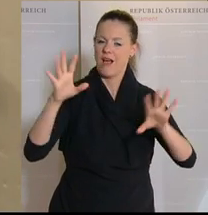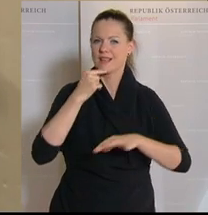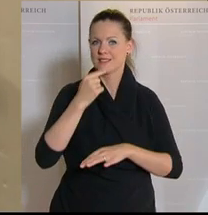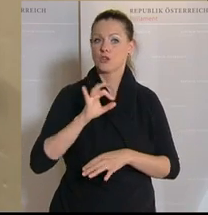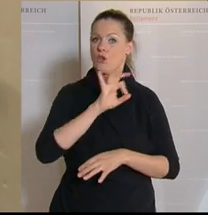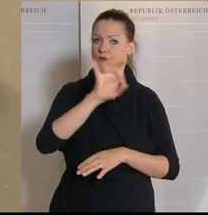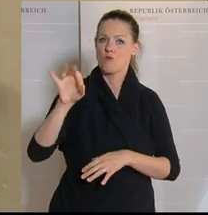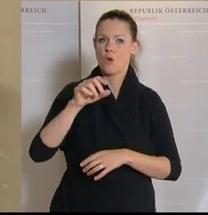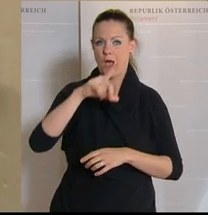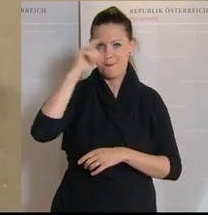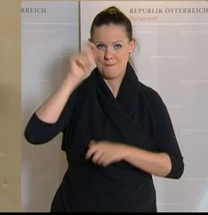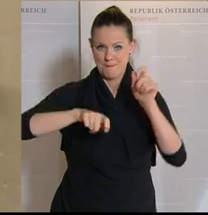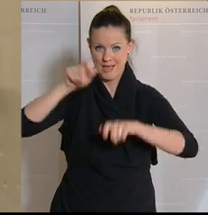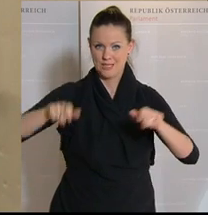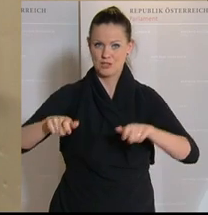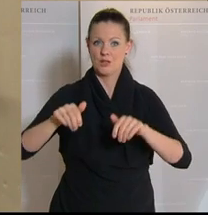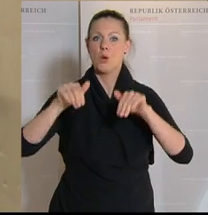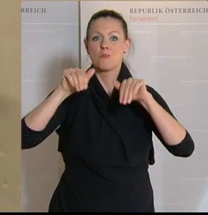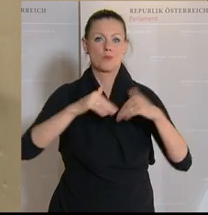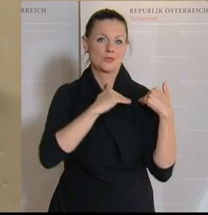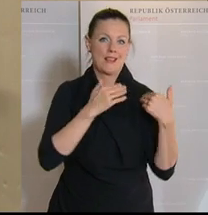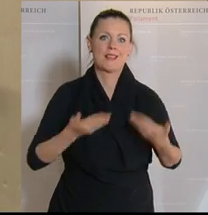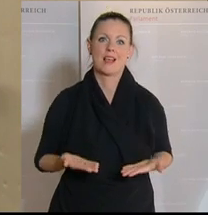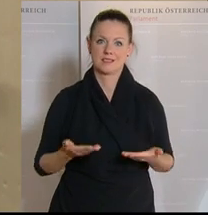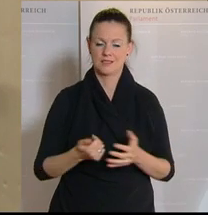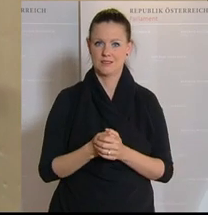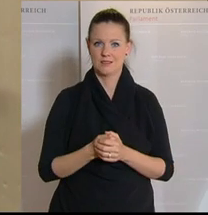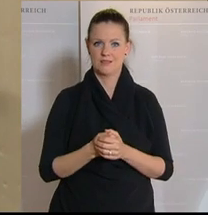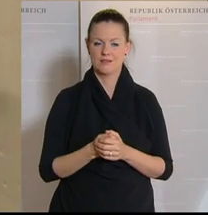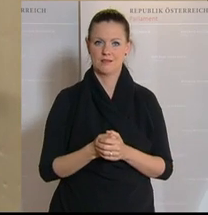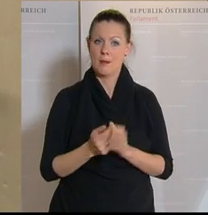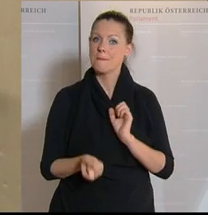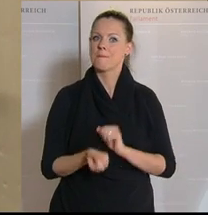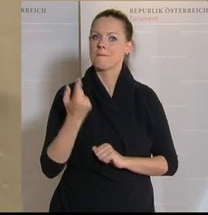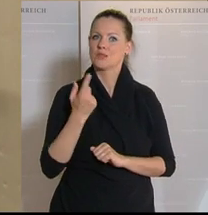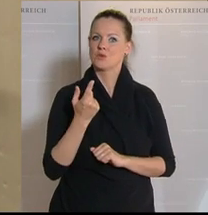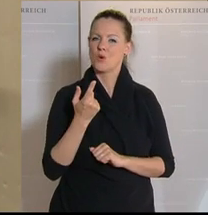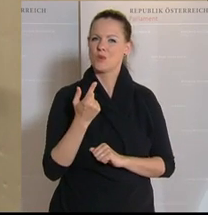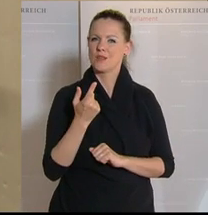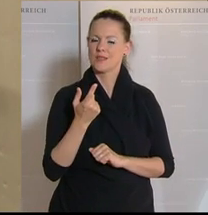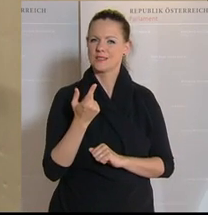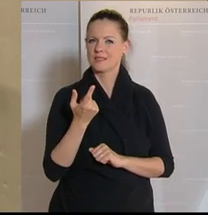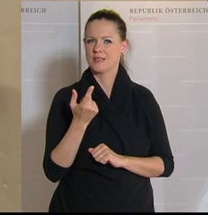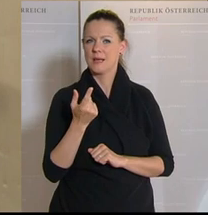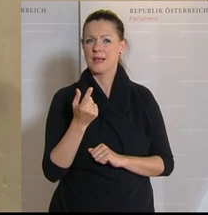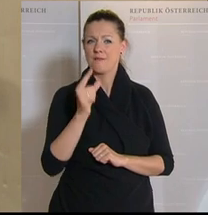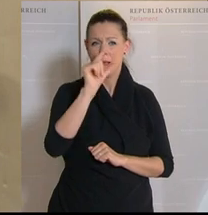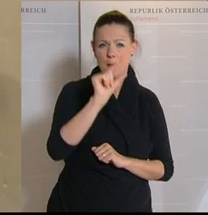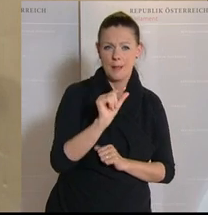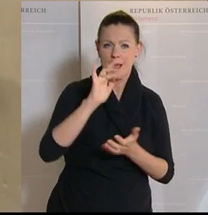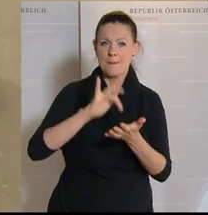Menschen, wir müssen die Menschen entlasten. Wir müssen vor allem die geringen und mittleren Gehälter